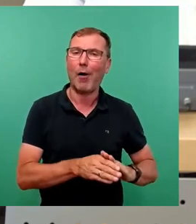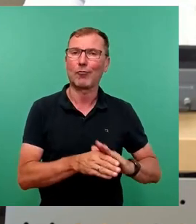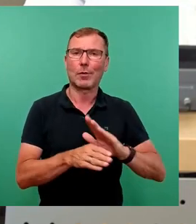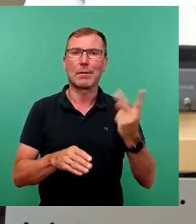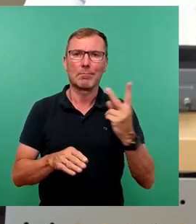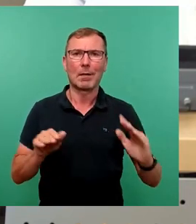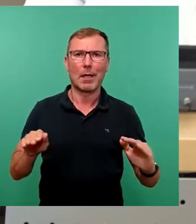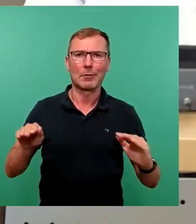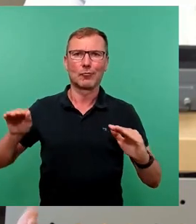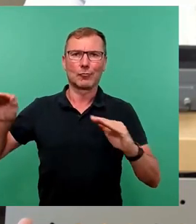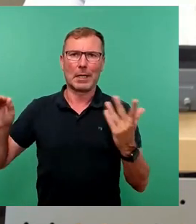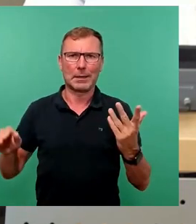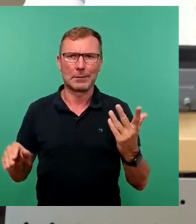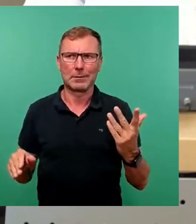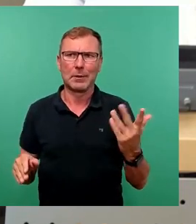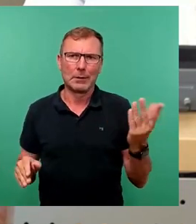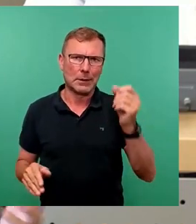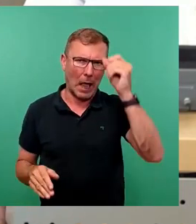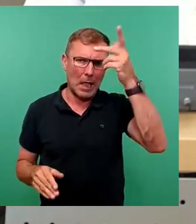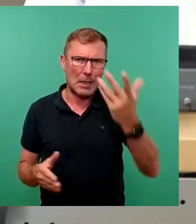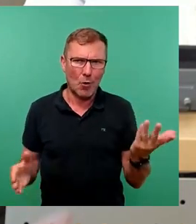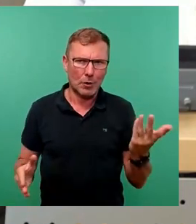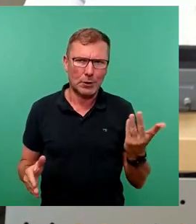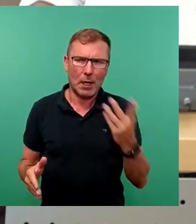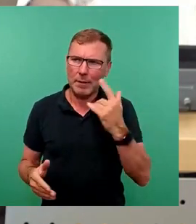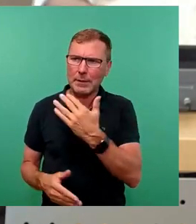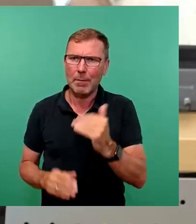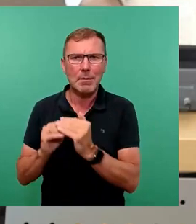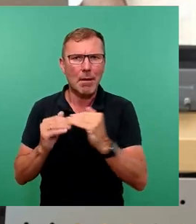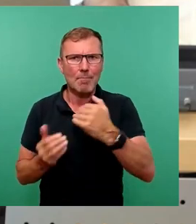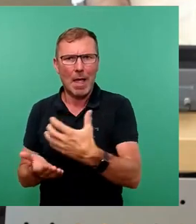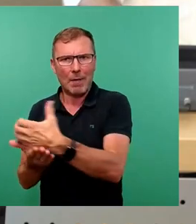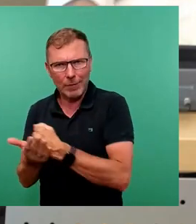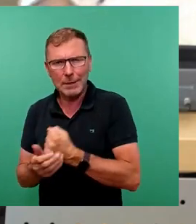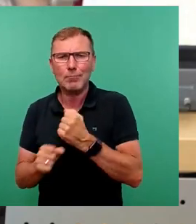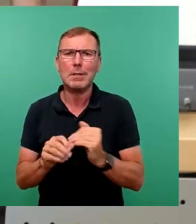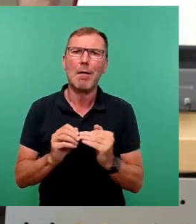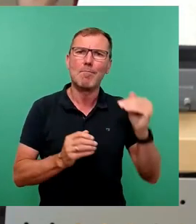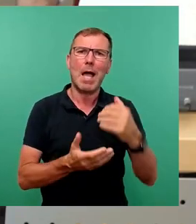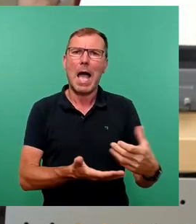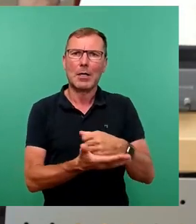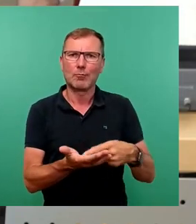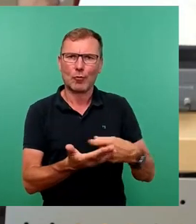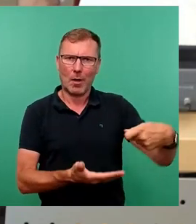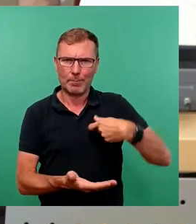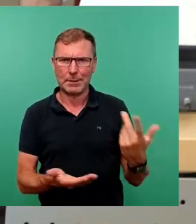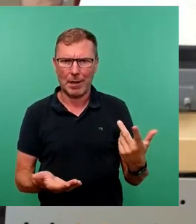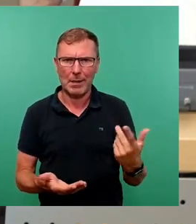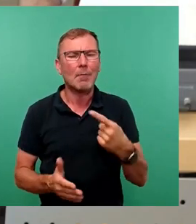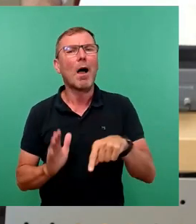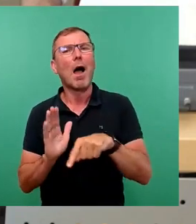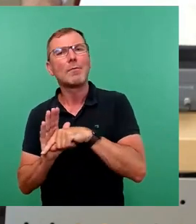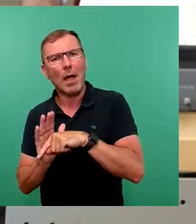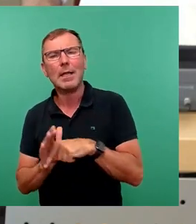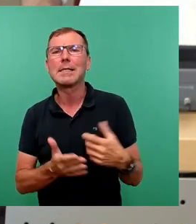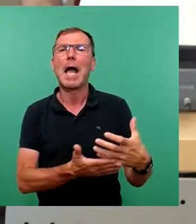sozusagen ökonomisch logisch. In dem Moment, wo jemand mehr verdient, zahlt er auch mehr Einkommenssteuer. Es hat allerdings den Nachteil, die Einkommen,